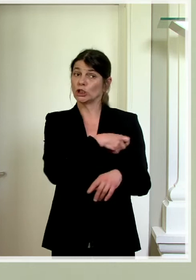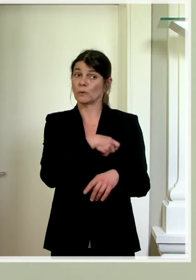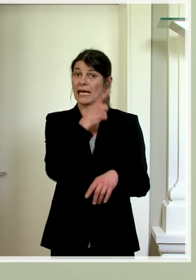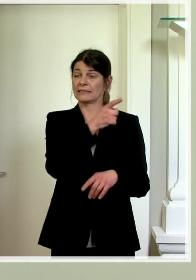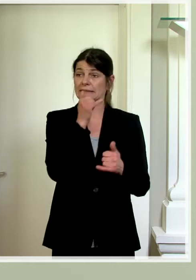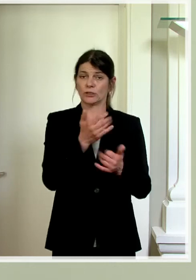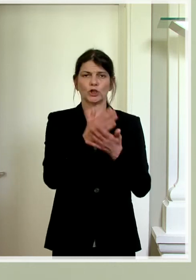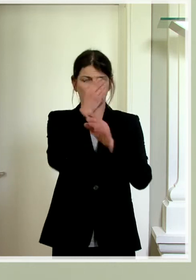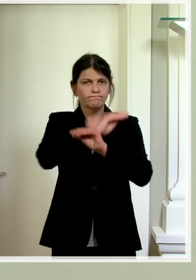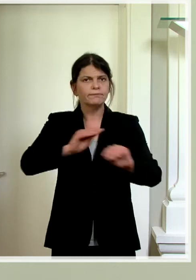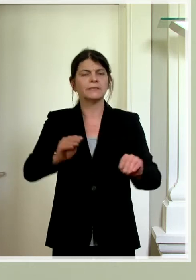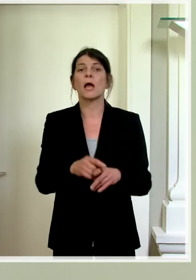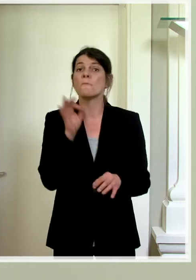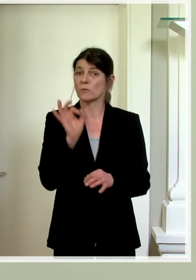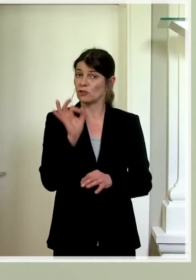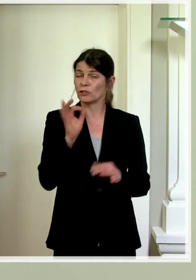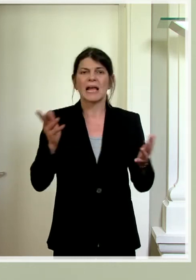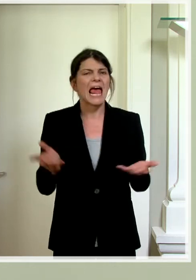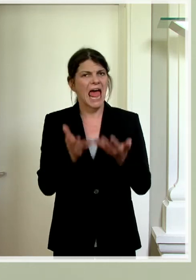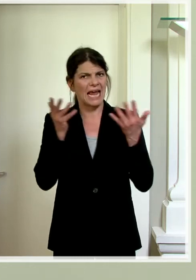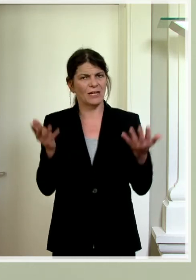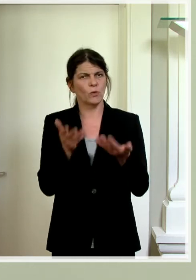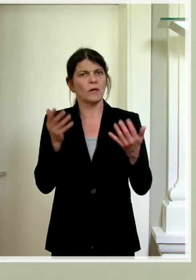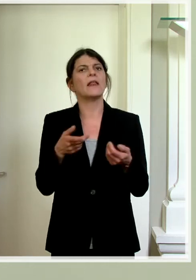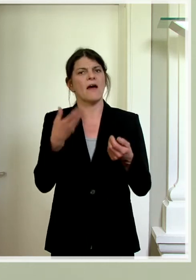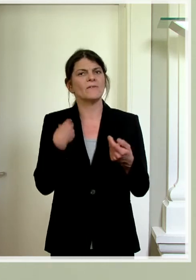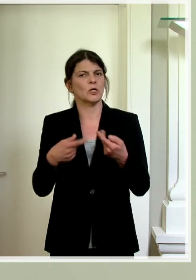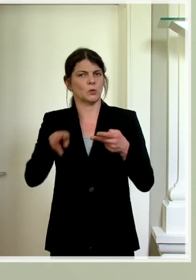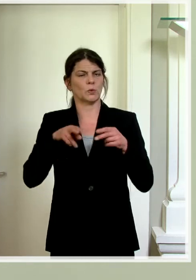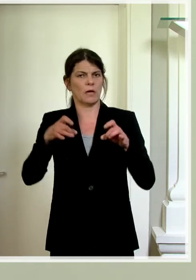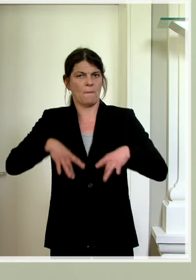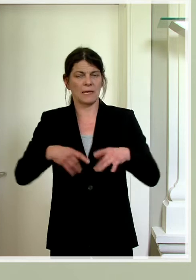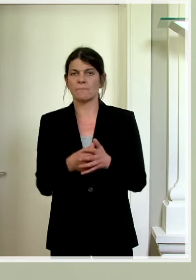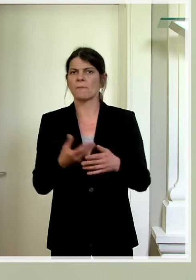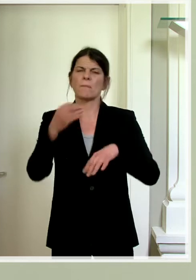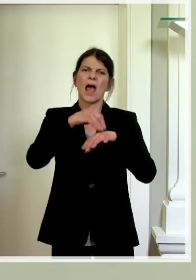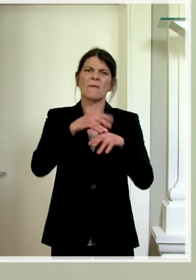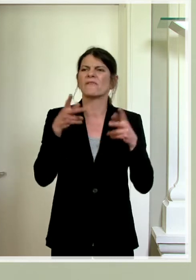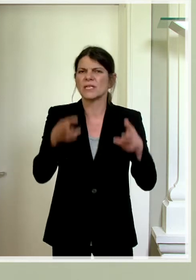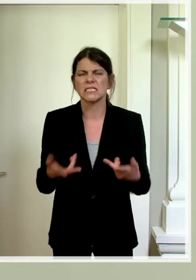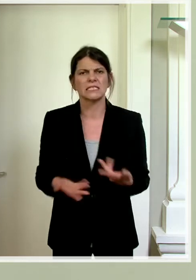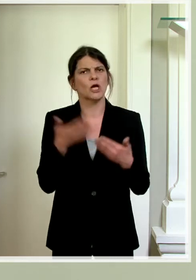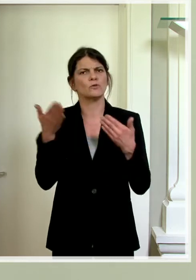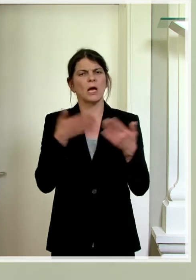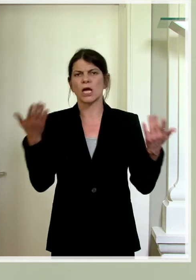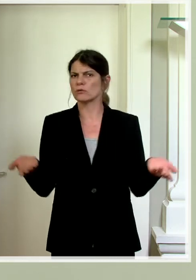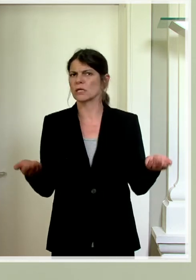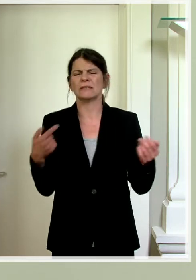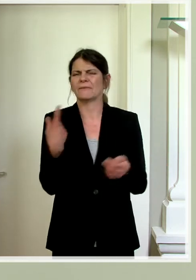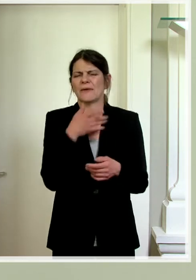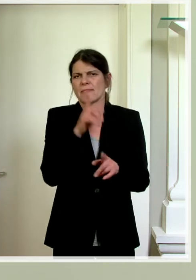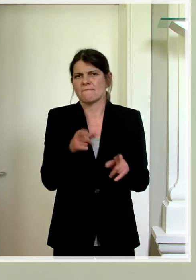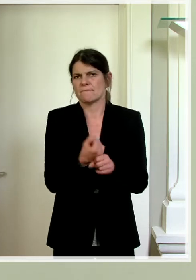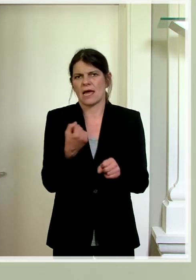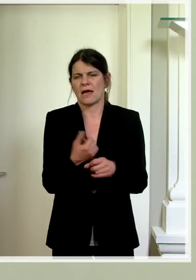kommuniziert, dass sie gewisse Erleichterungen wieder zurücknehmen wird, also Anmeldefristen beispielsweise. Wir werden das nicht